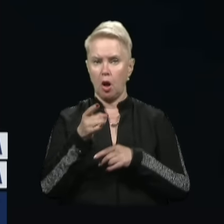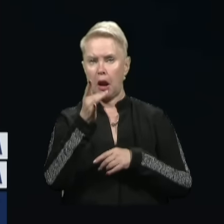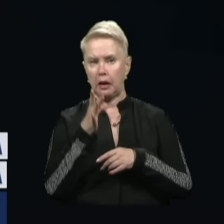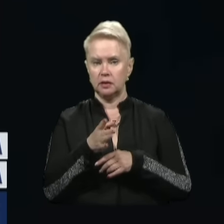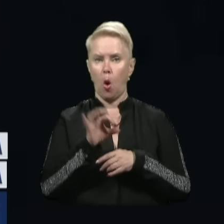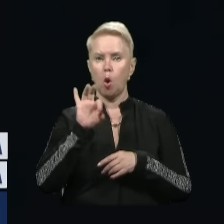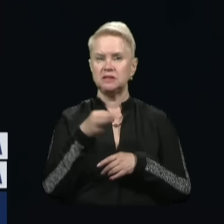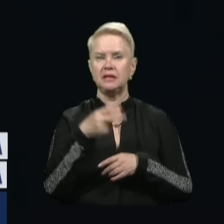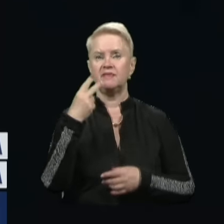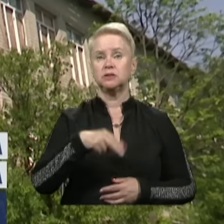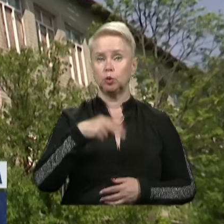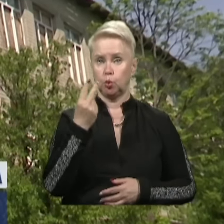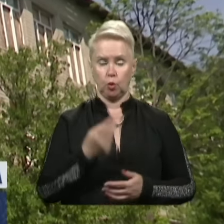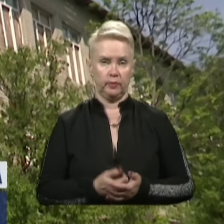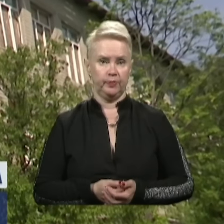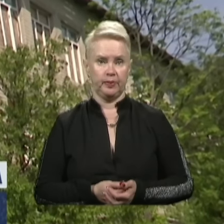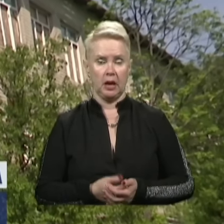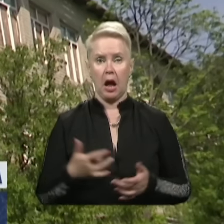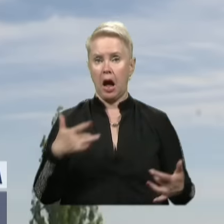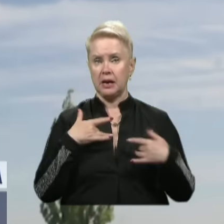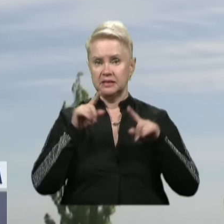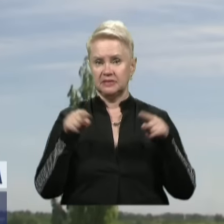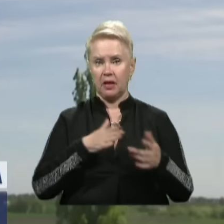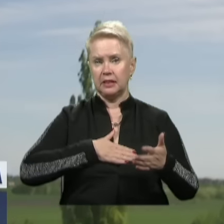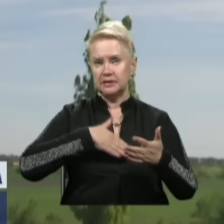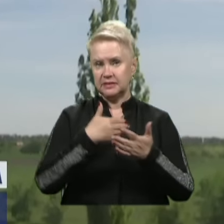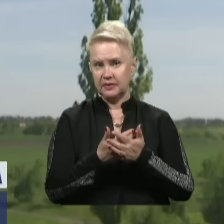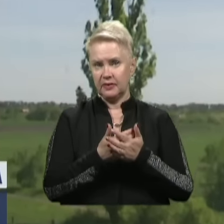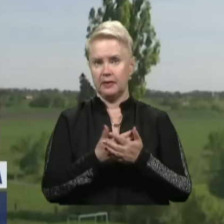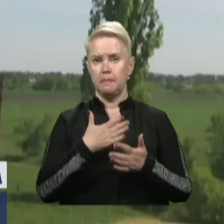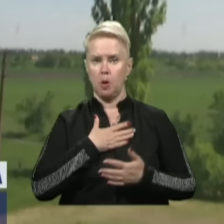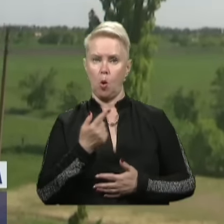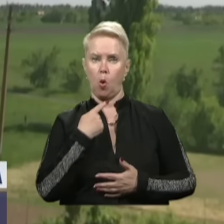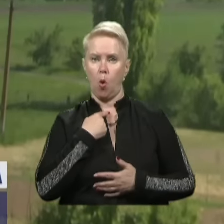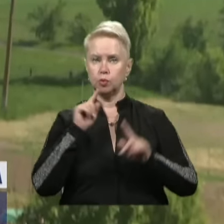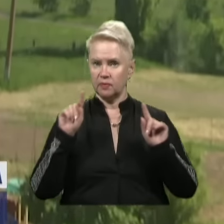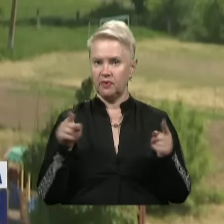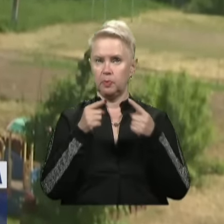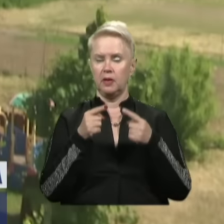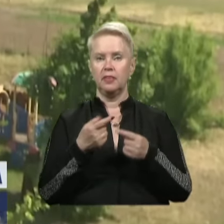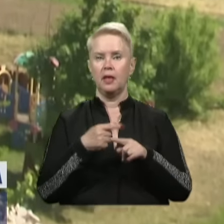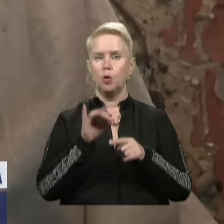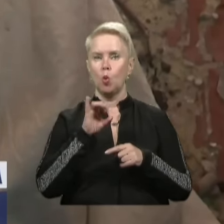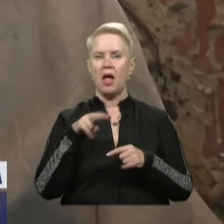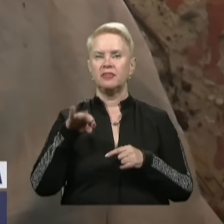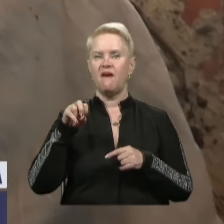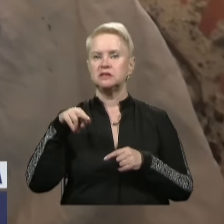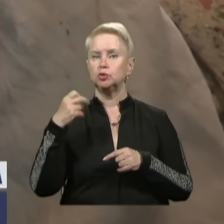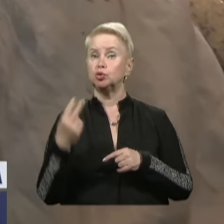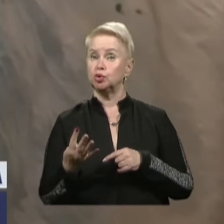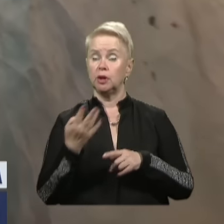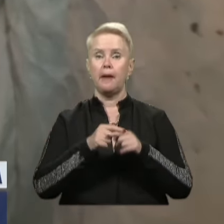ракетами восени 22-го. Артистки створили ініціативу «Мій голос відбудовує» на платформі Юнайте-24